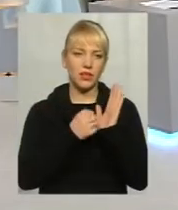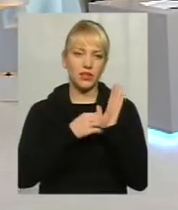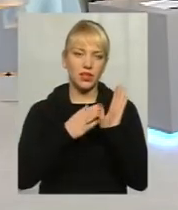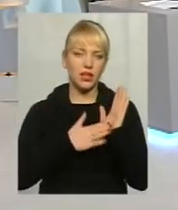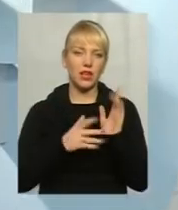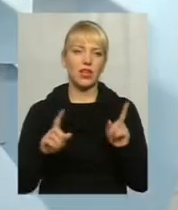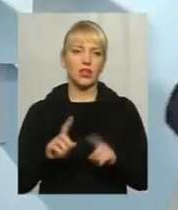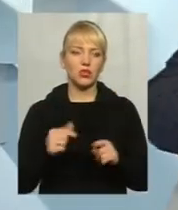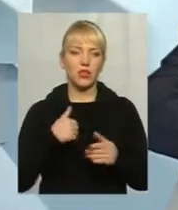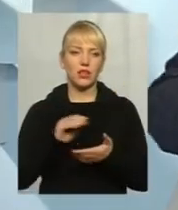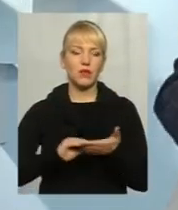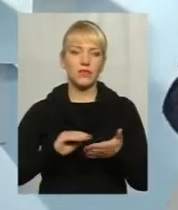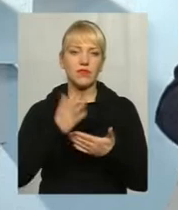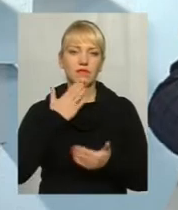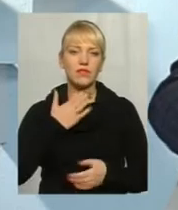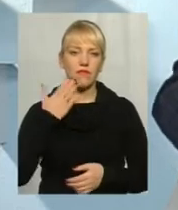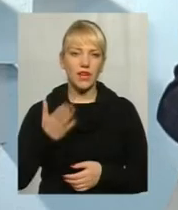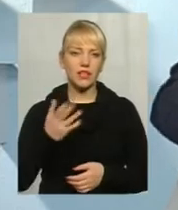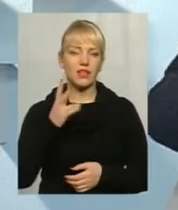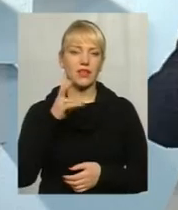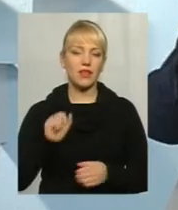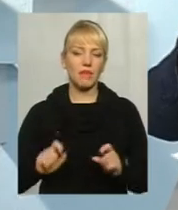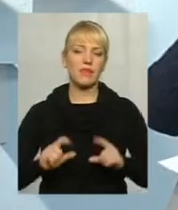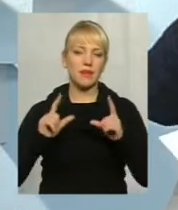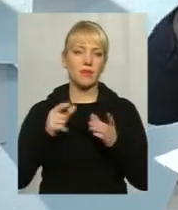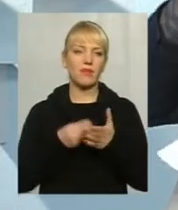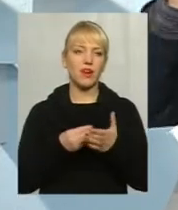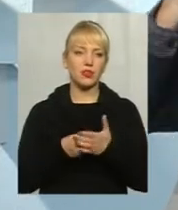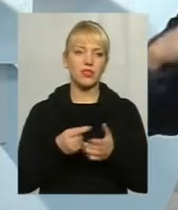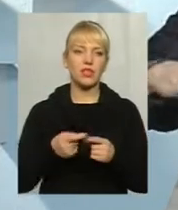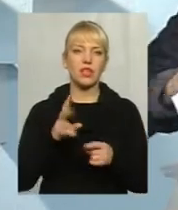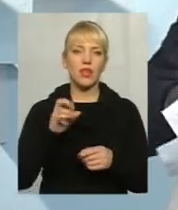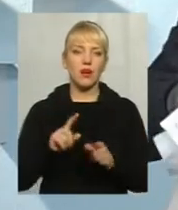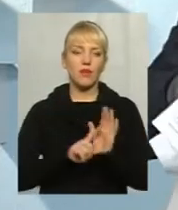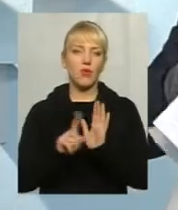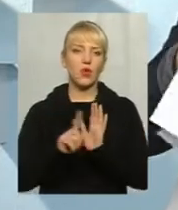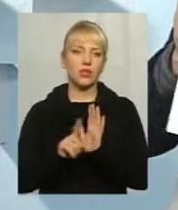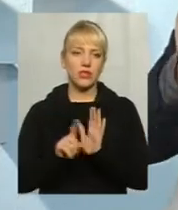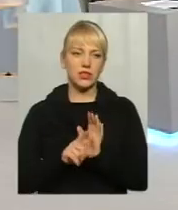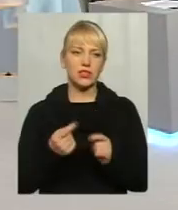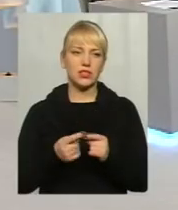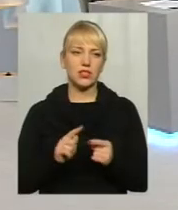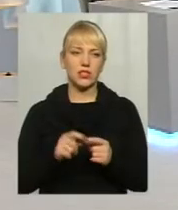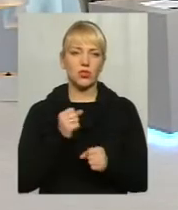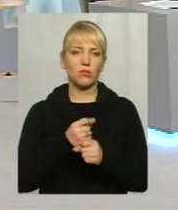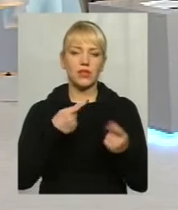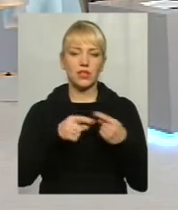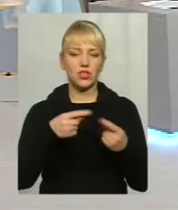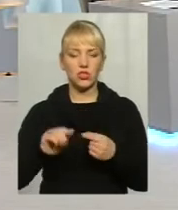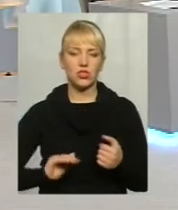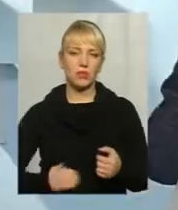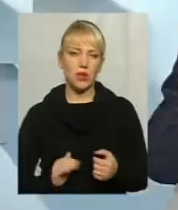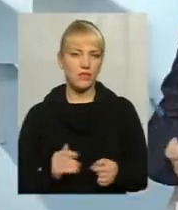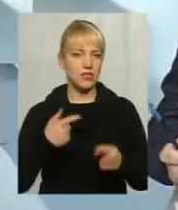що я написав звернення на підняття вартості проїзду, надав розрахунки. Чи зробили це інші перевізники, мені